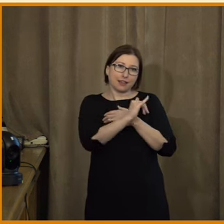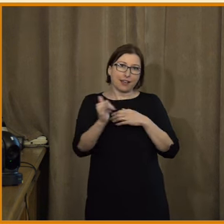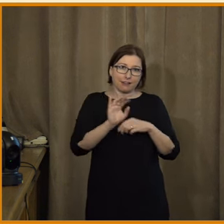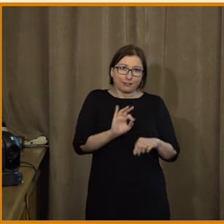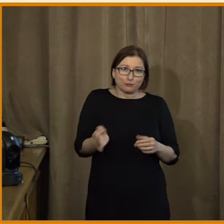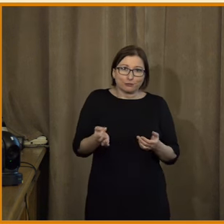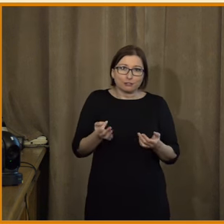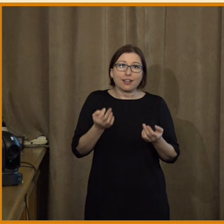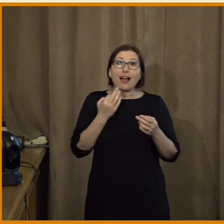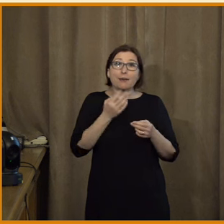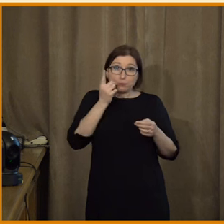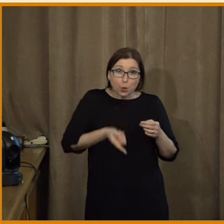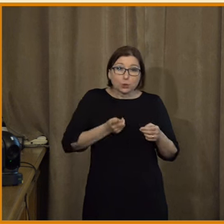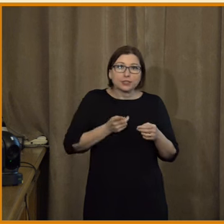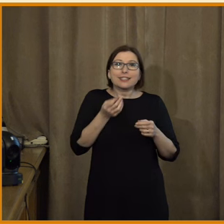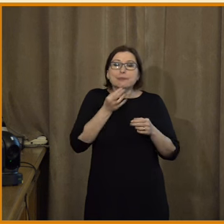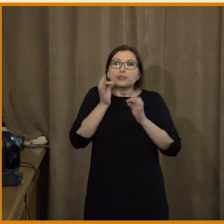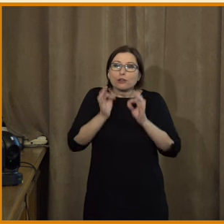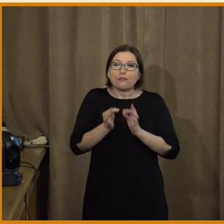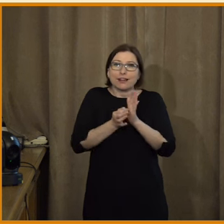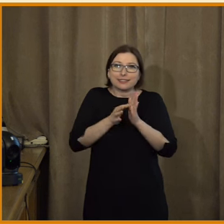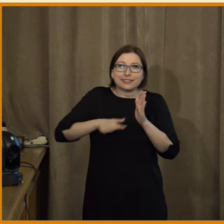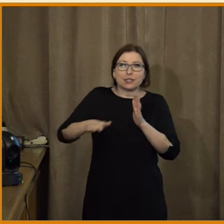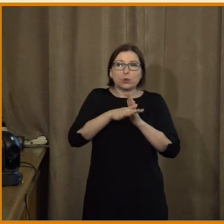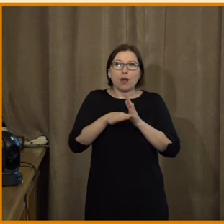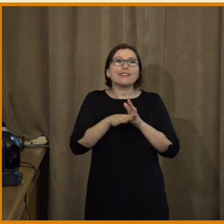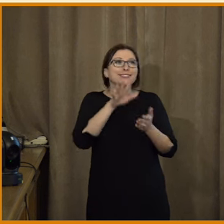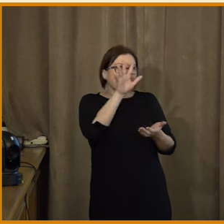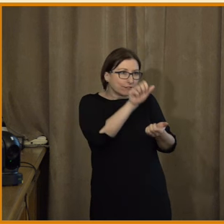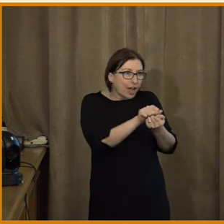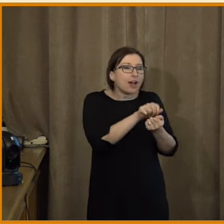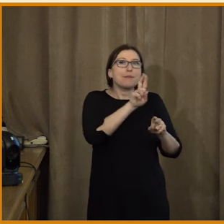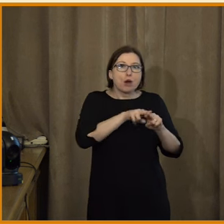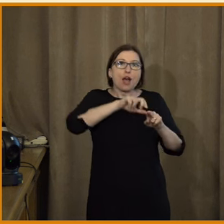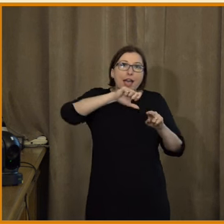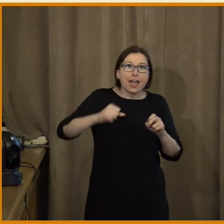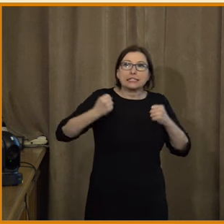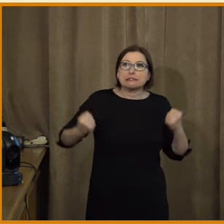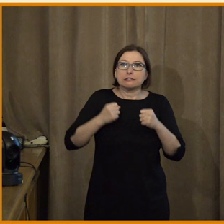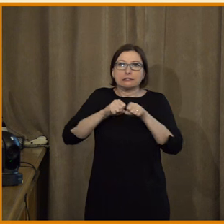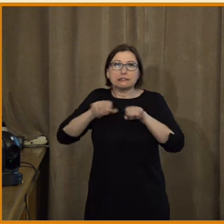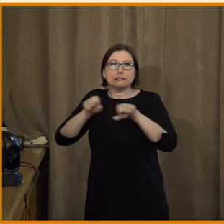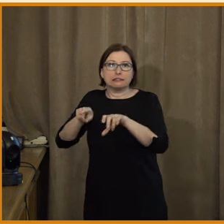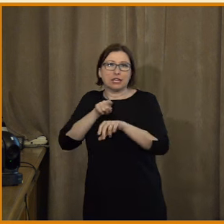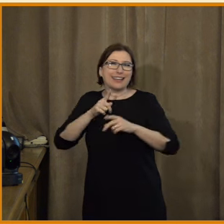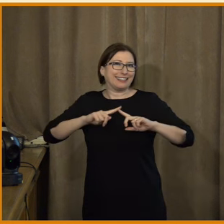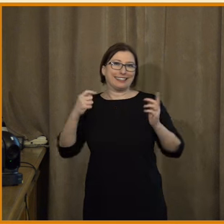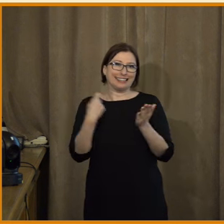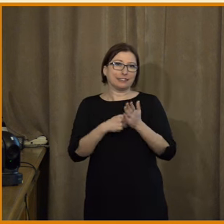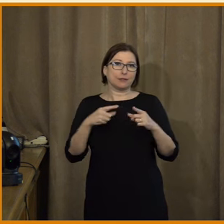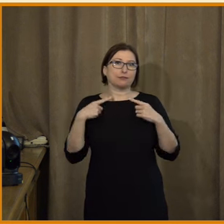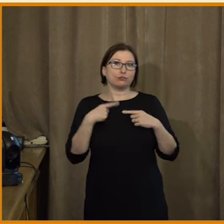poslední informace, která mi přijde důležitá u těch sociálních sítí je teda to, že zároveň dezinformace, a to je